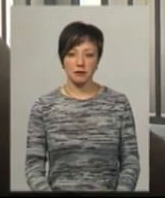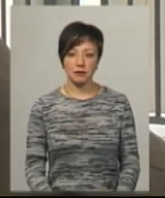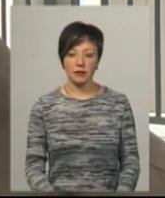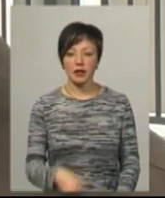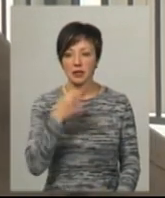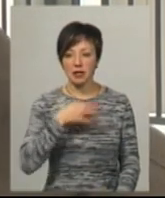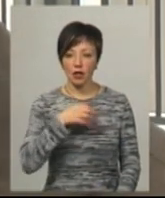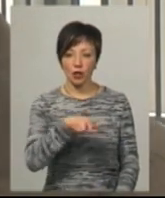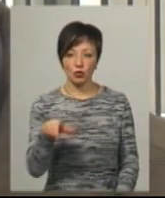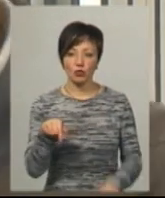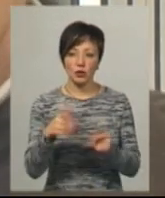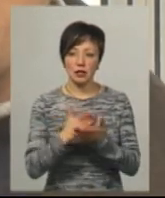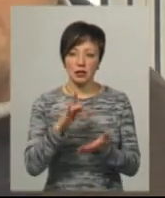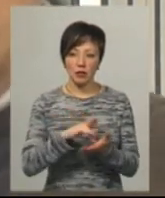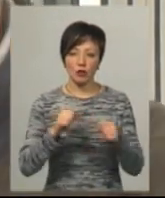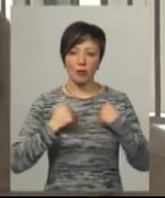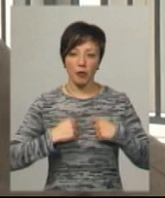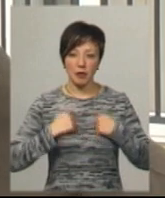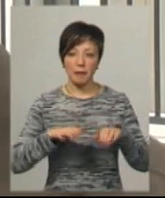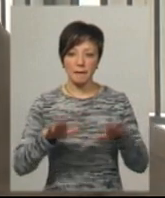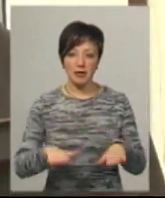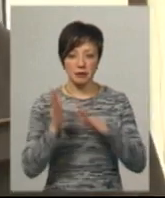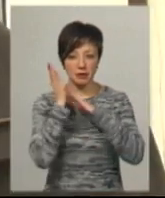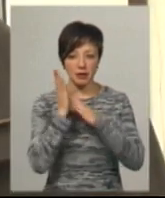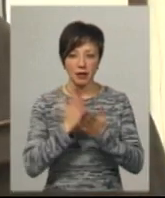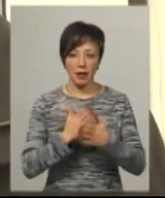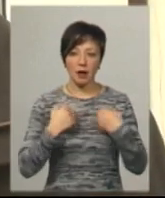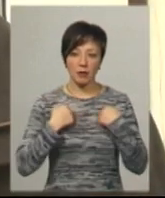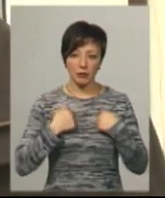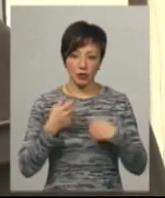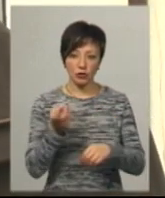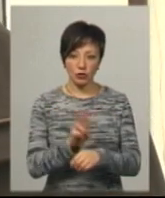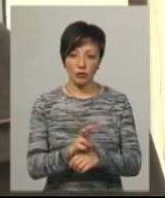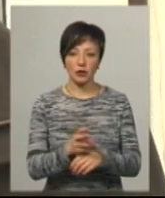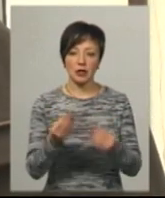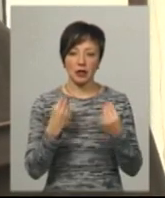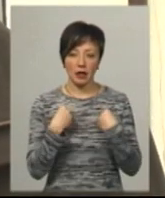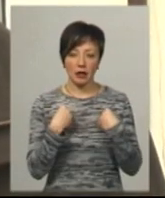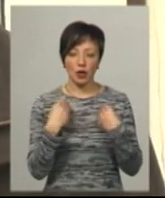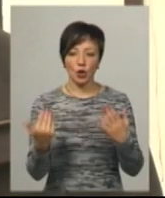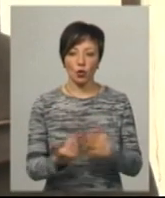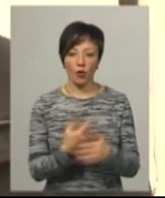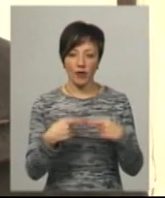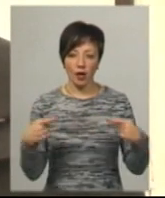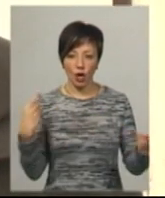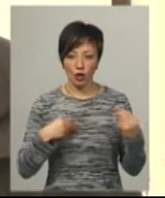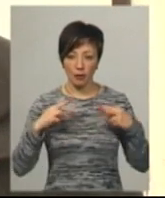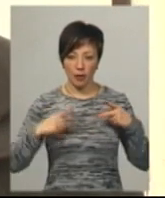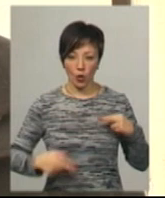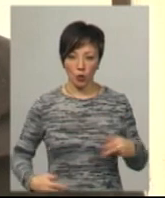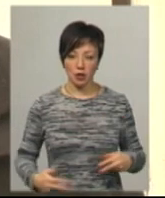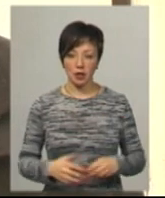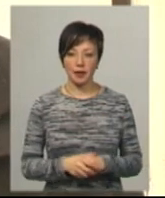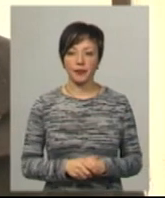що тут можна помитися, і кілька місяця дадуть. Я прийшов, помився, дали нові речі, переоділи мене,